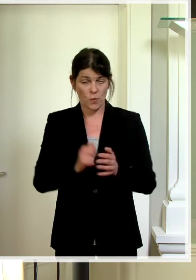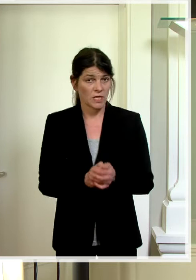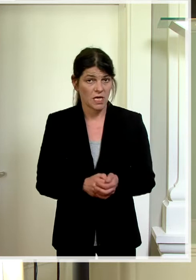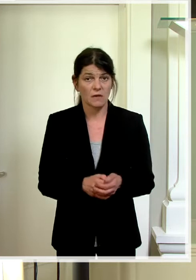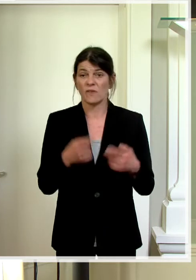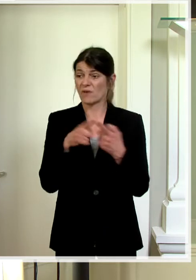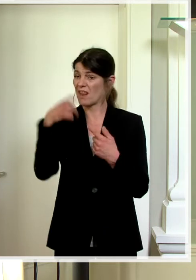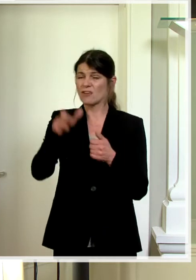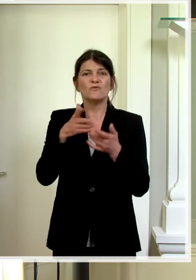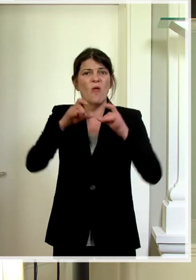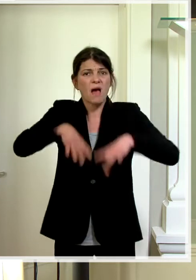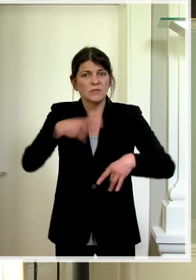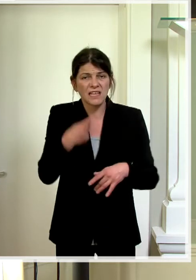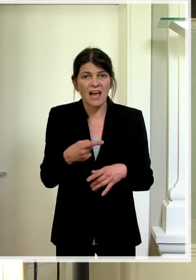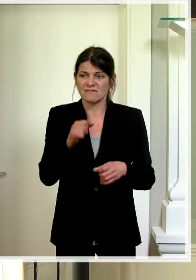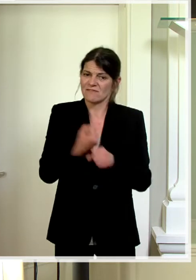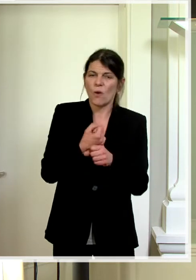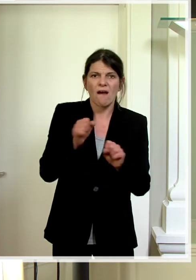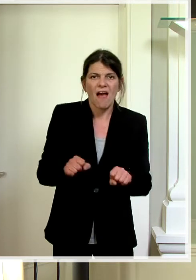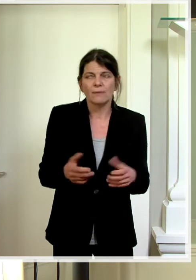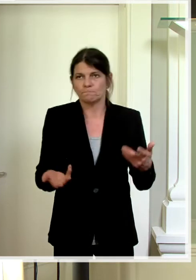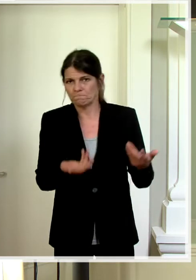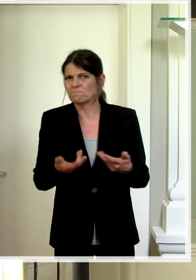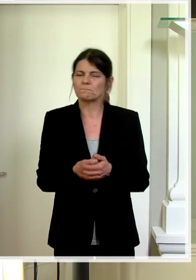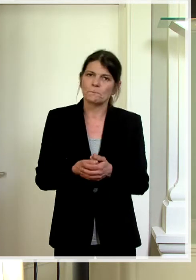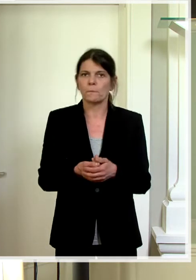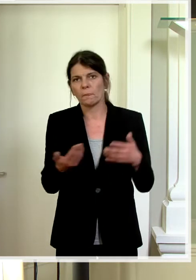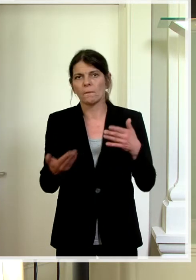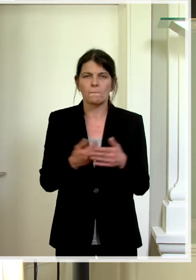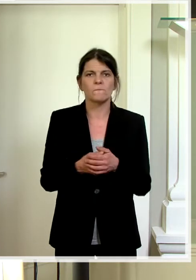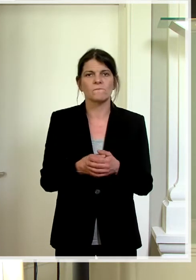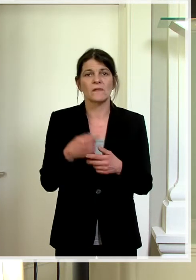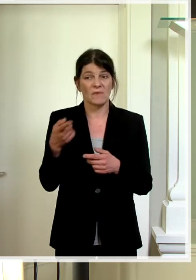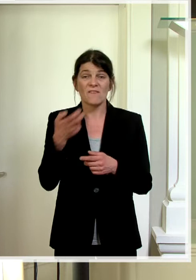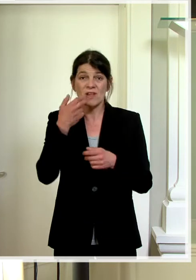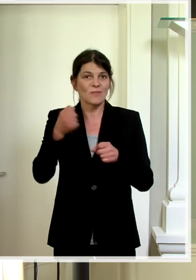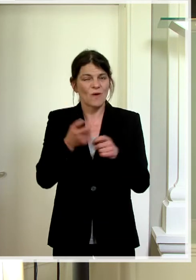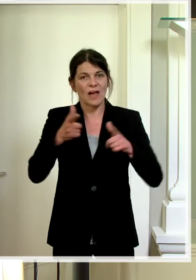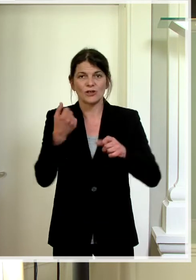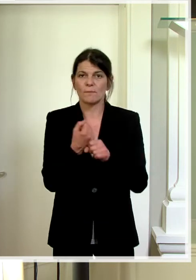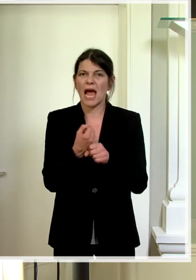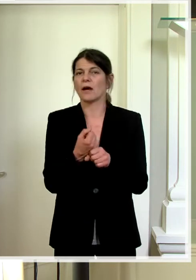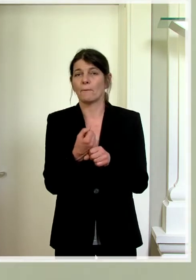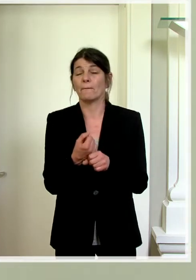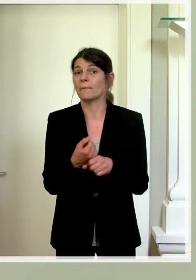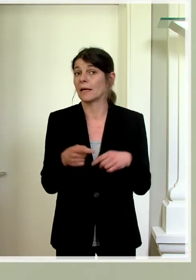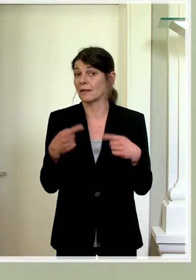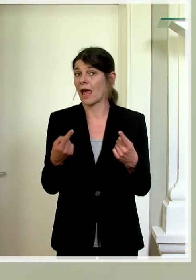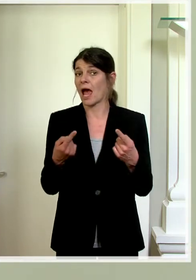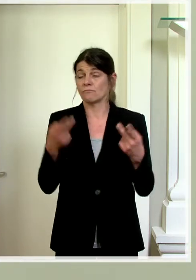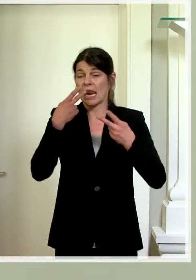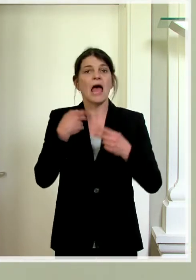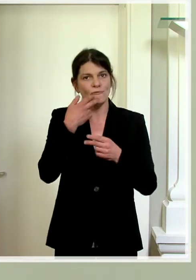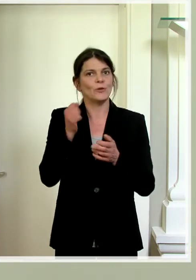Wenn jetzt jemand schon abgesagt hat und jetzt könnte er doch dann im Juni diese Veranstaltung durchführen, dann soll da natürlich auch